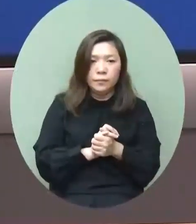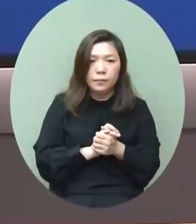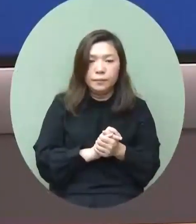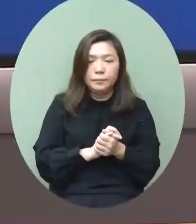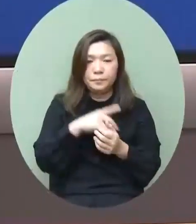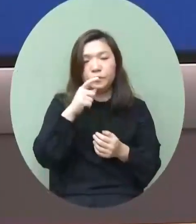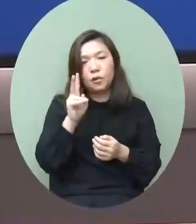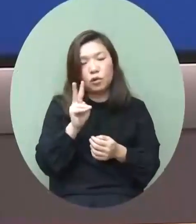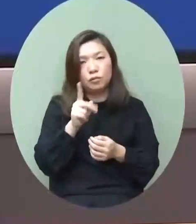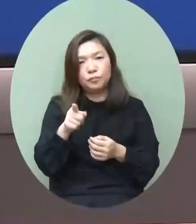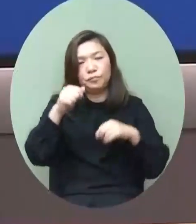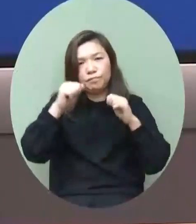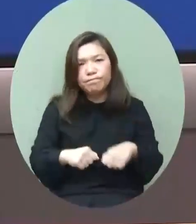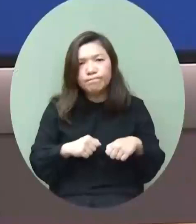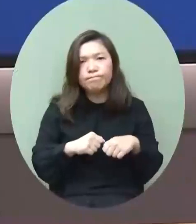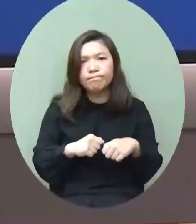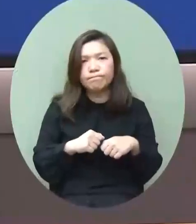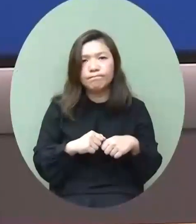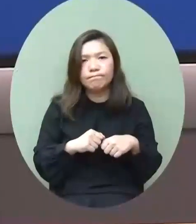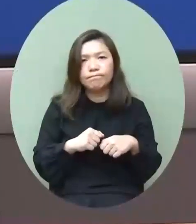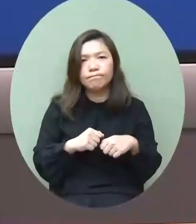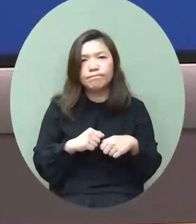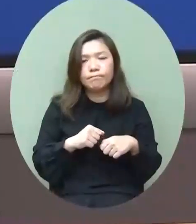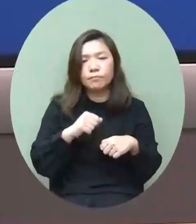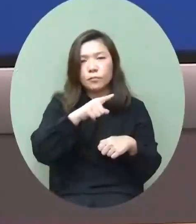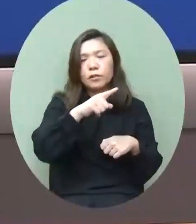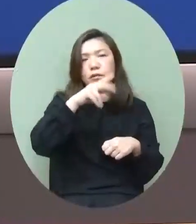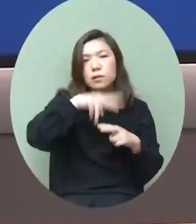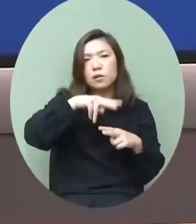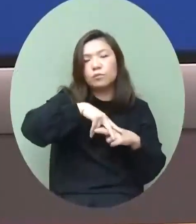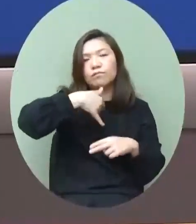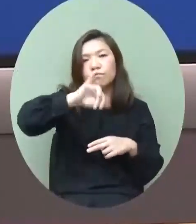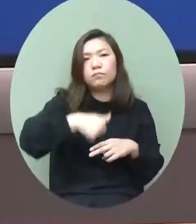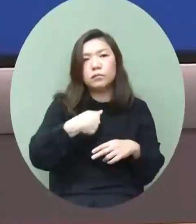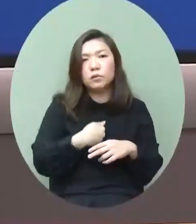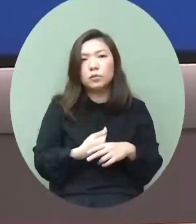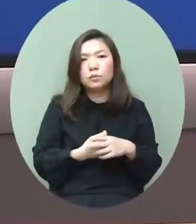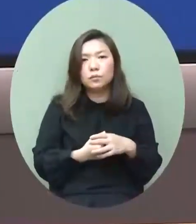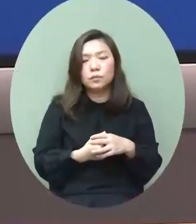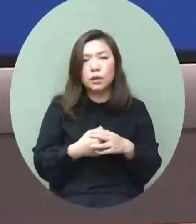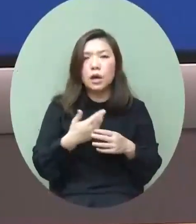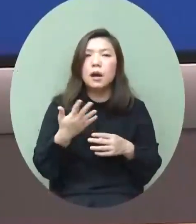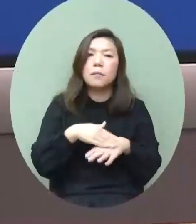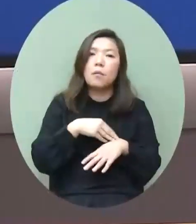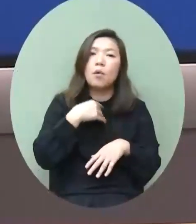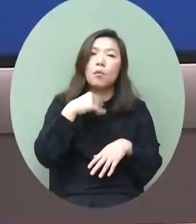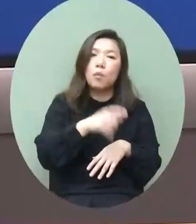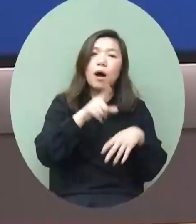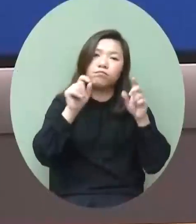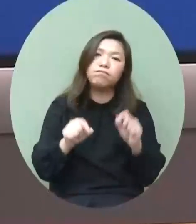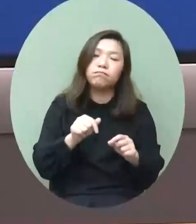也都是很強調要可以和內地通關正正是我剛才說的那個因素